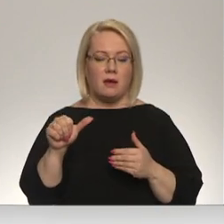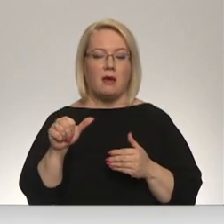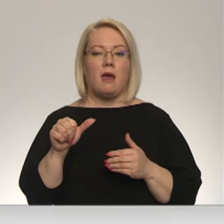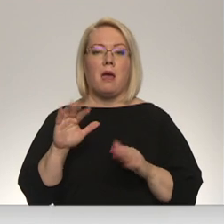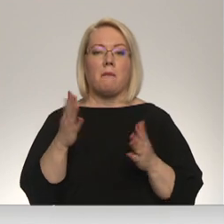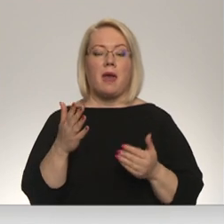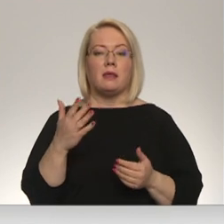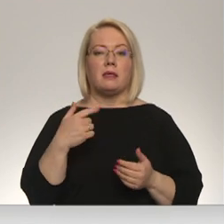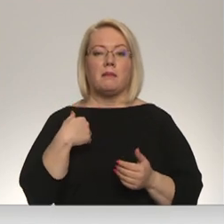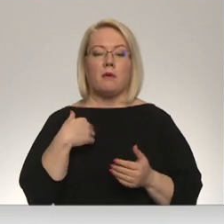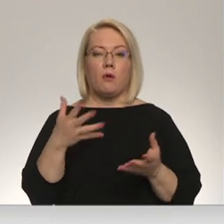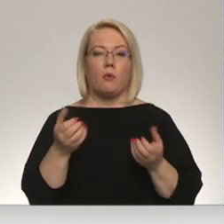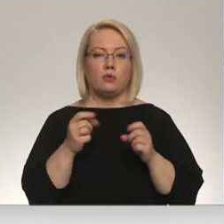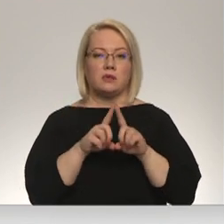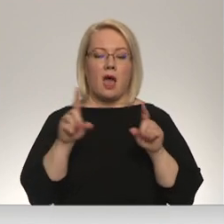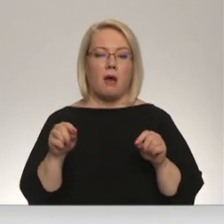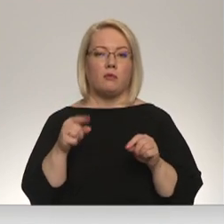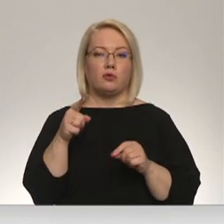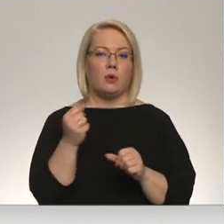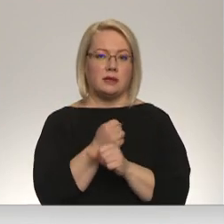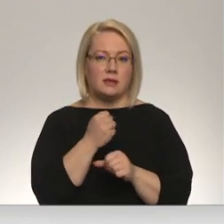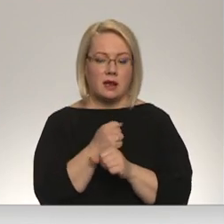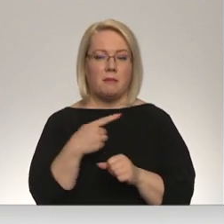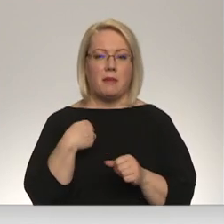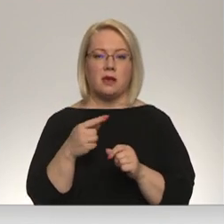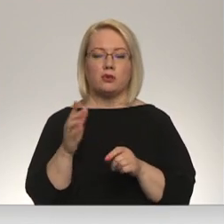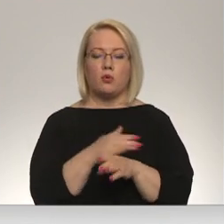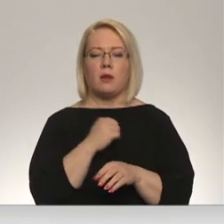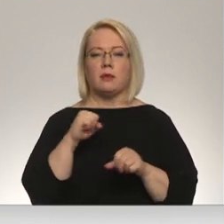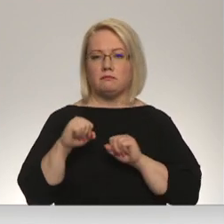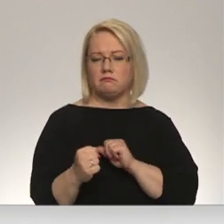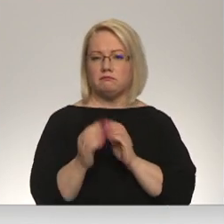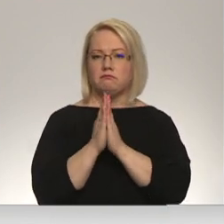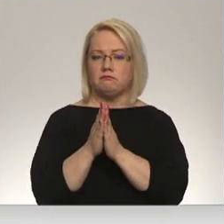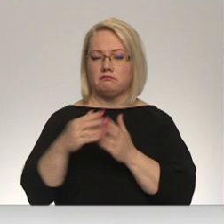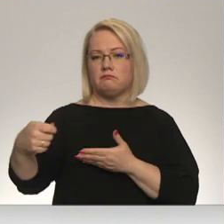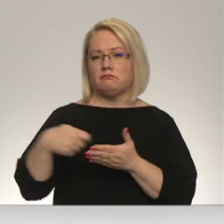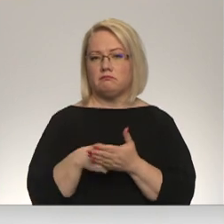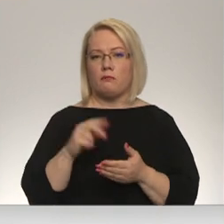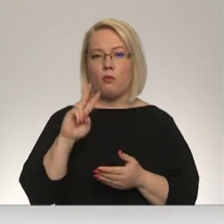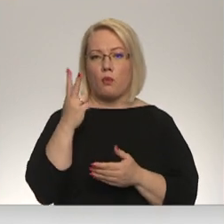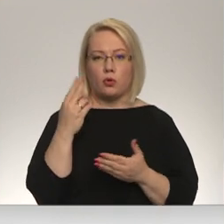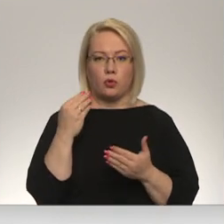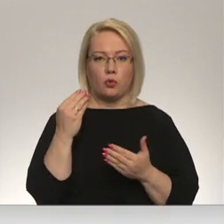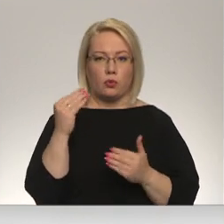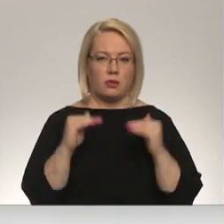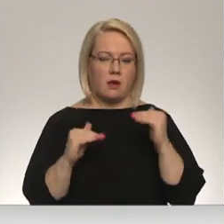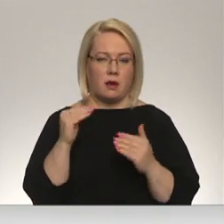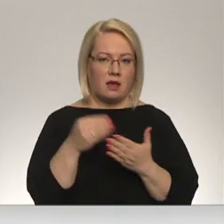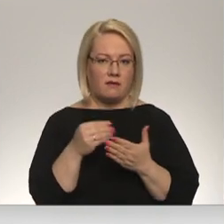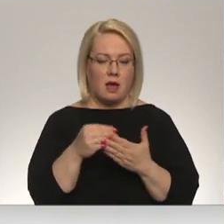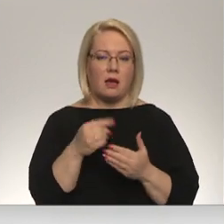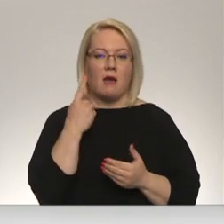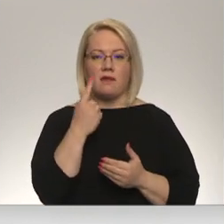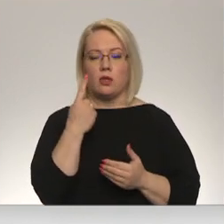Mēs uzstaigi, ka teikt, prasījām viņus tomēr arī iesniegt otru tarifu, kā vienu no